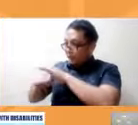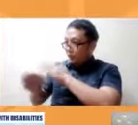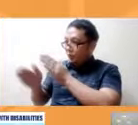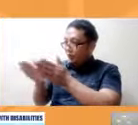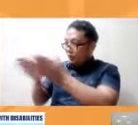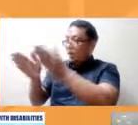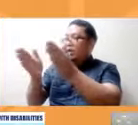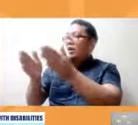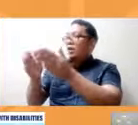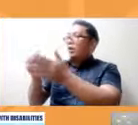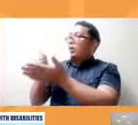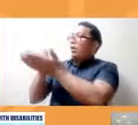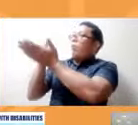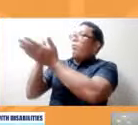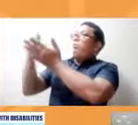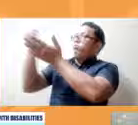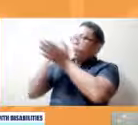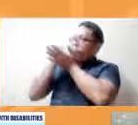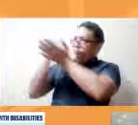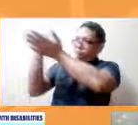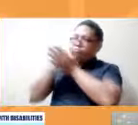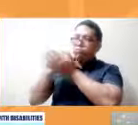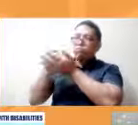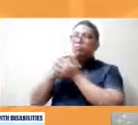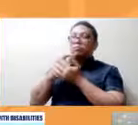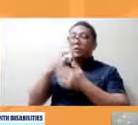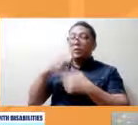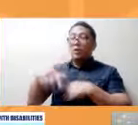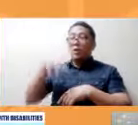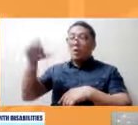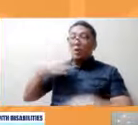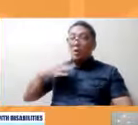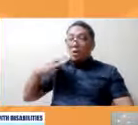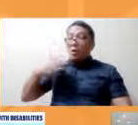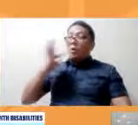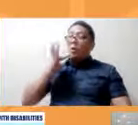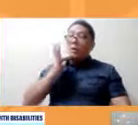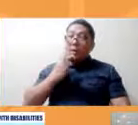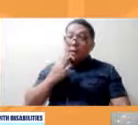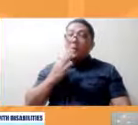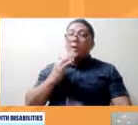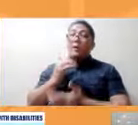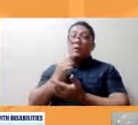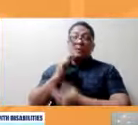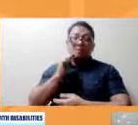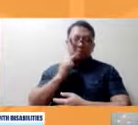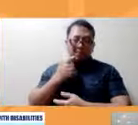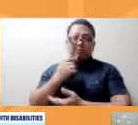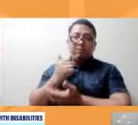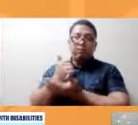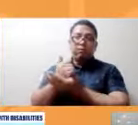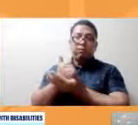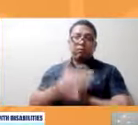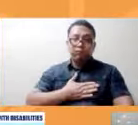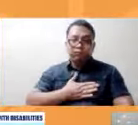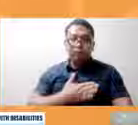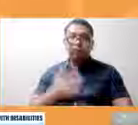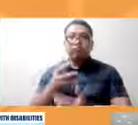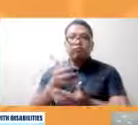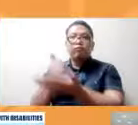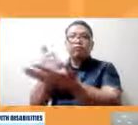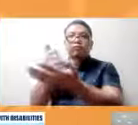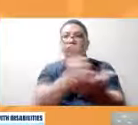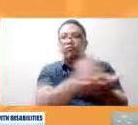only happen when the candidates also are seriously or sincerely reaching out at